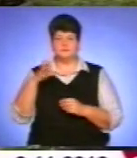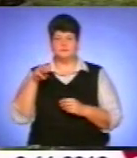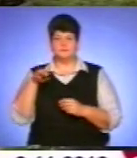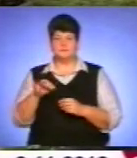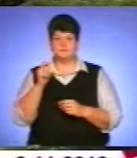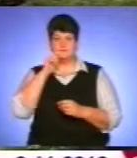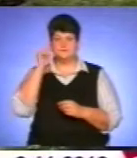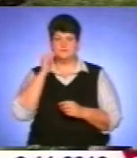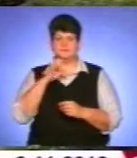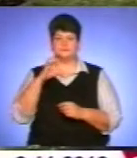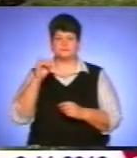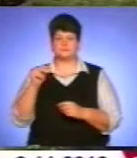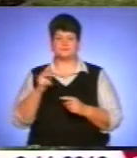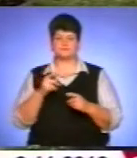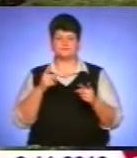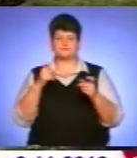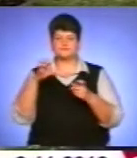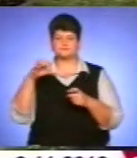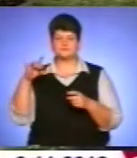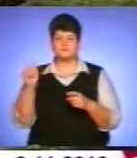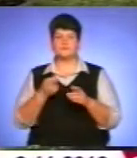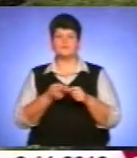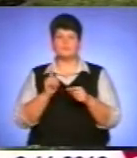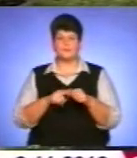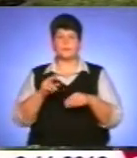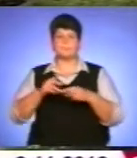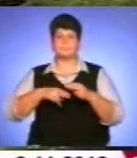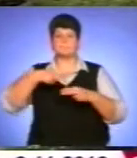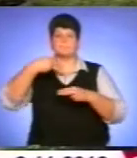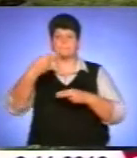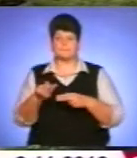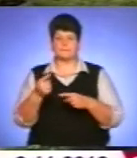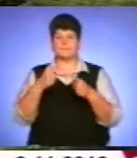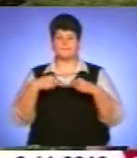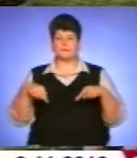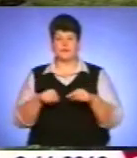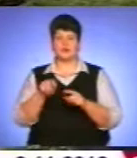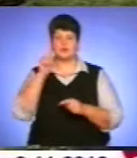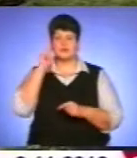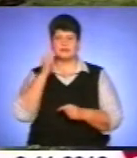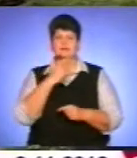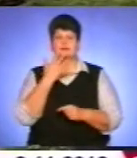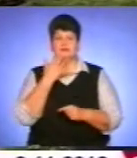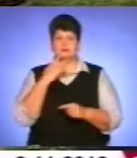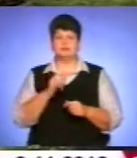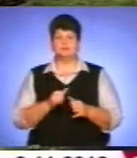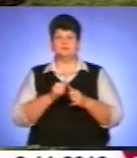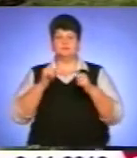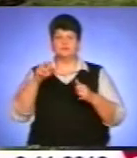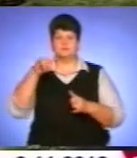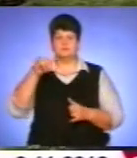і українських січових стрільців. Ту естафету передано було організації українських націоналістів, які переросли в УПА,